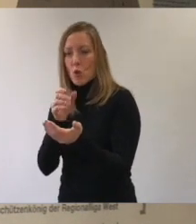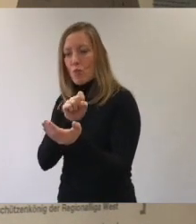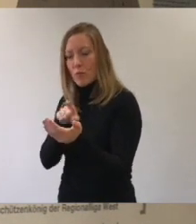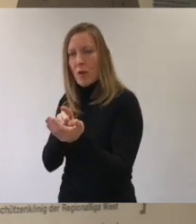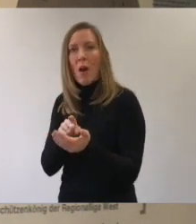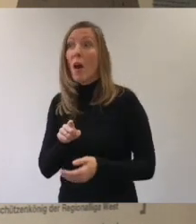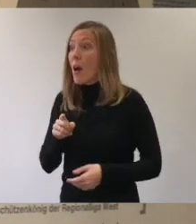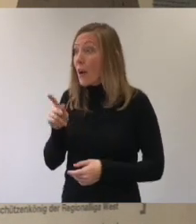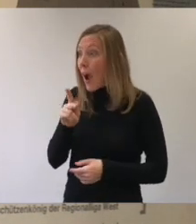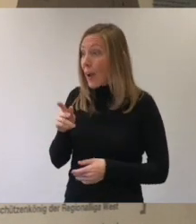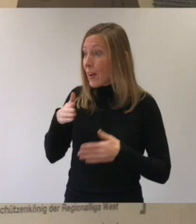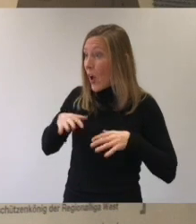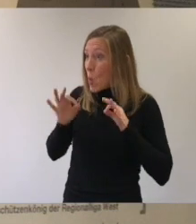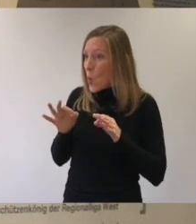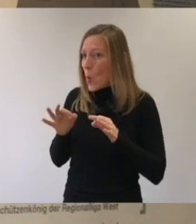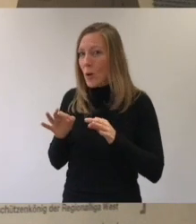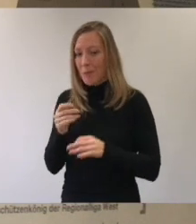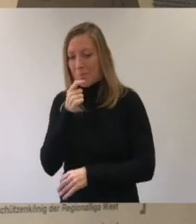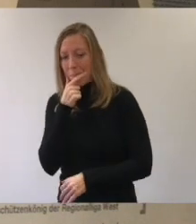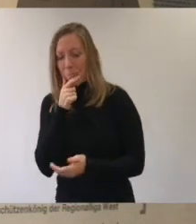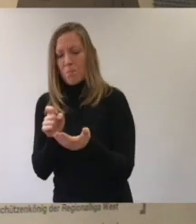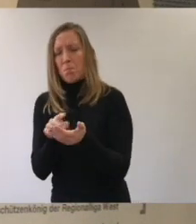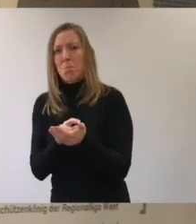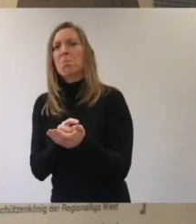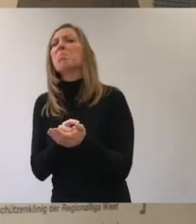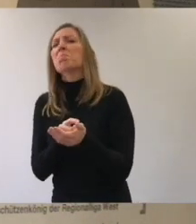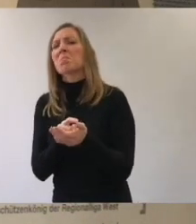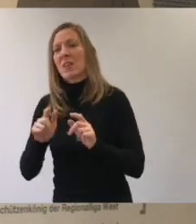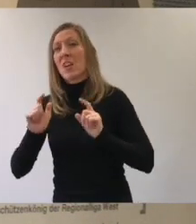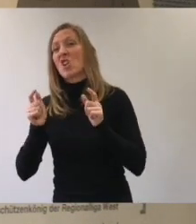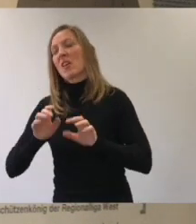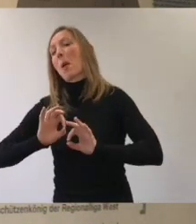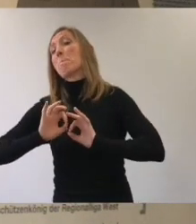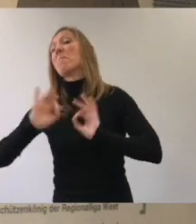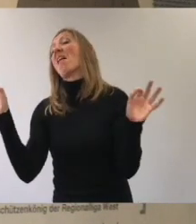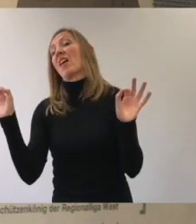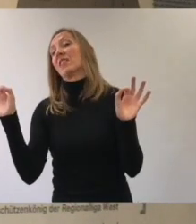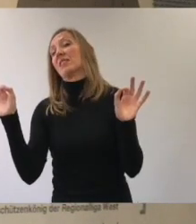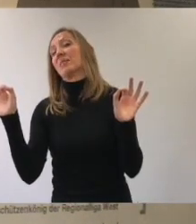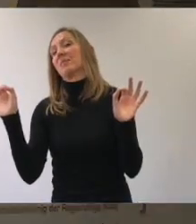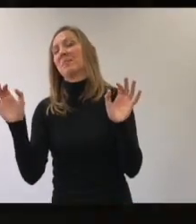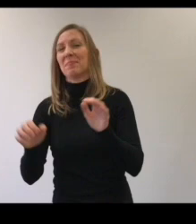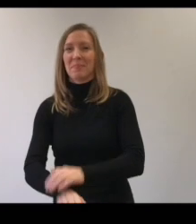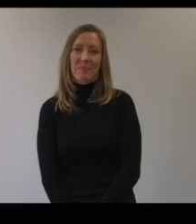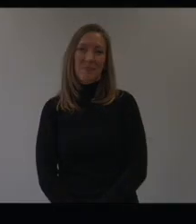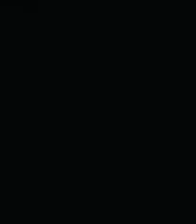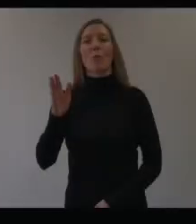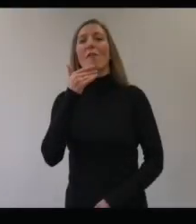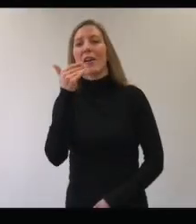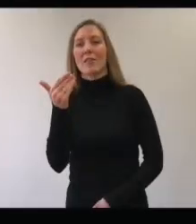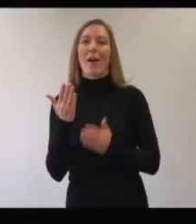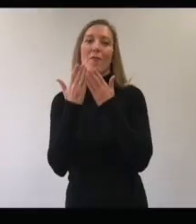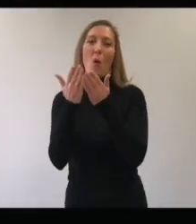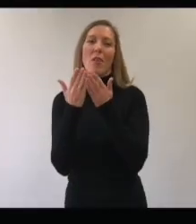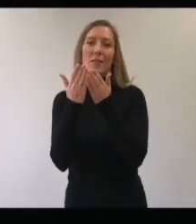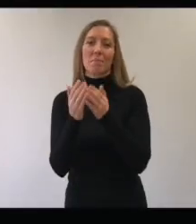Karin das Geschenk? Ingo muss grinsen und schreibt, es ist das perfekte Geschenk. Manuel,